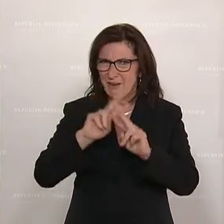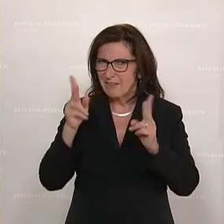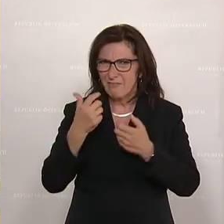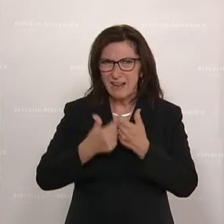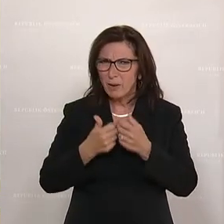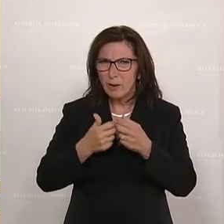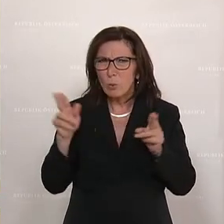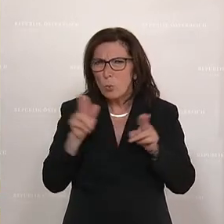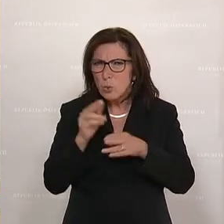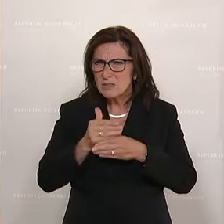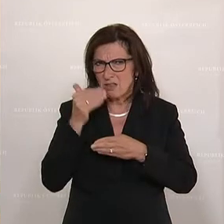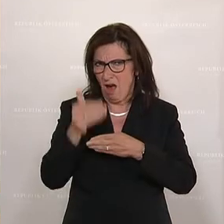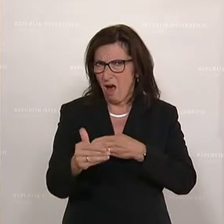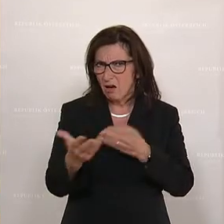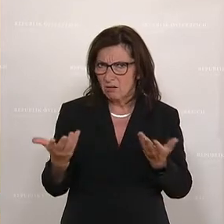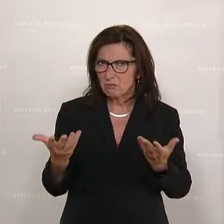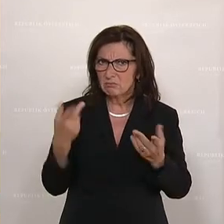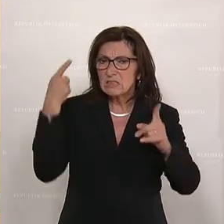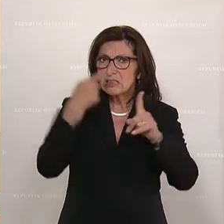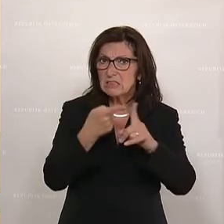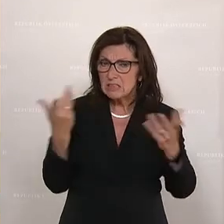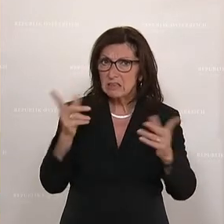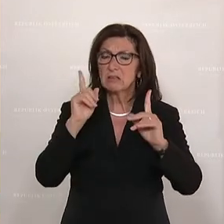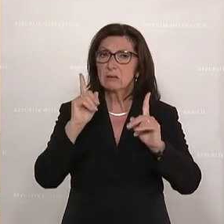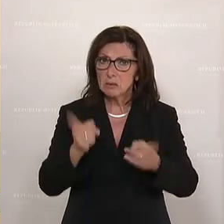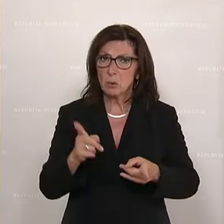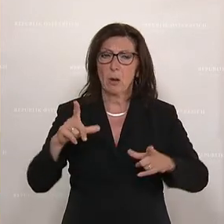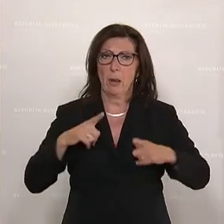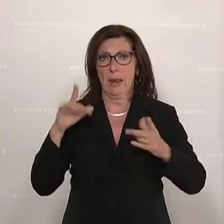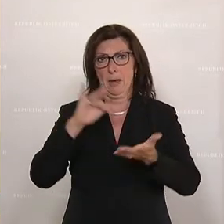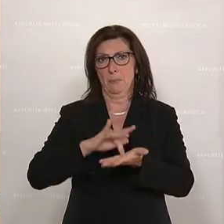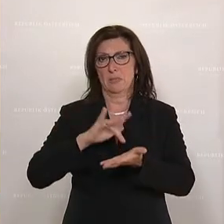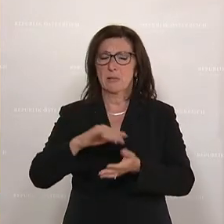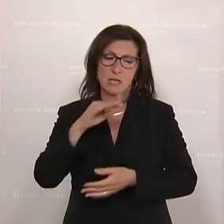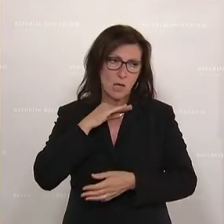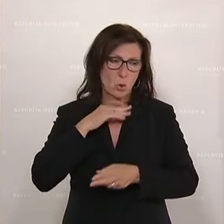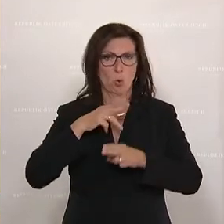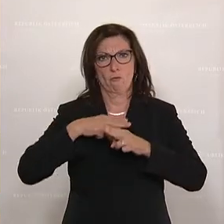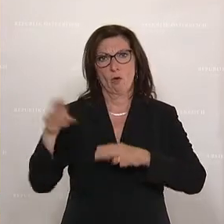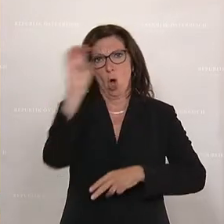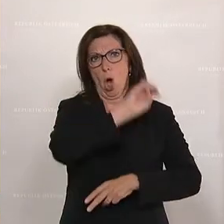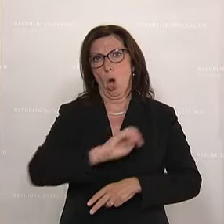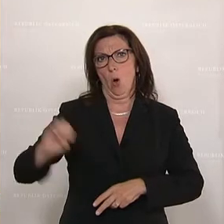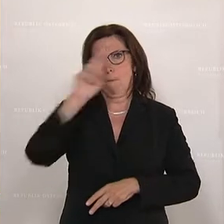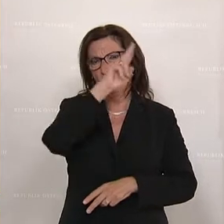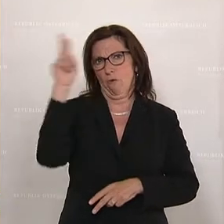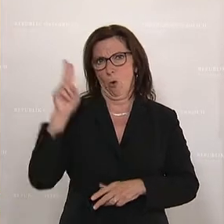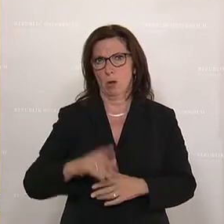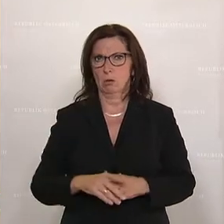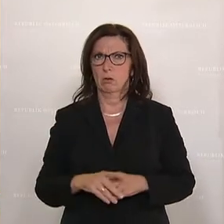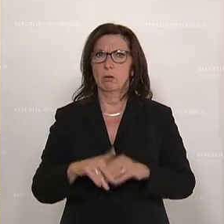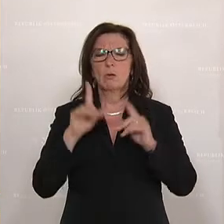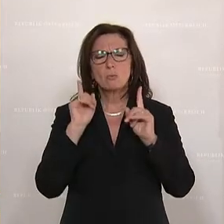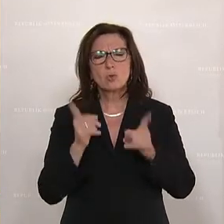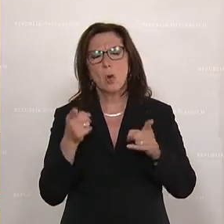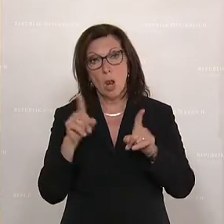ausreichend Lebensmittel für die europäische Bevölkerung herzustellen und das zum leistbaren Preis.